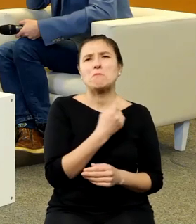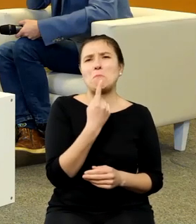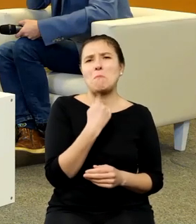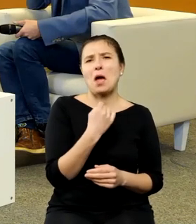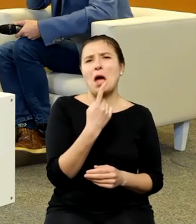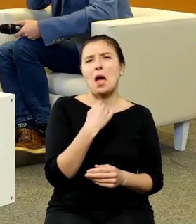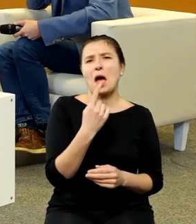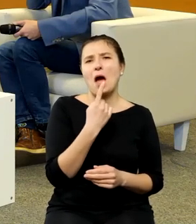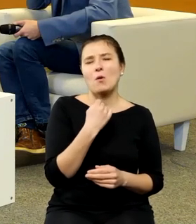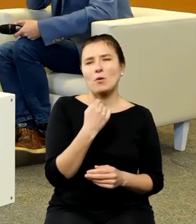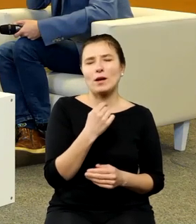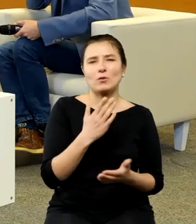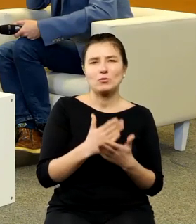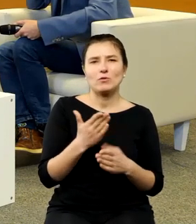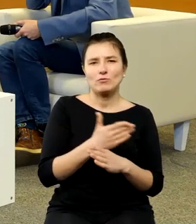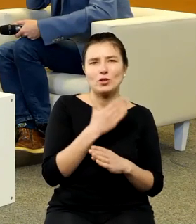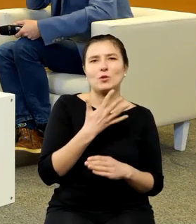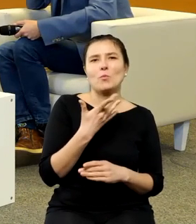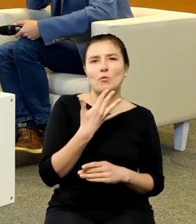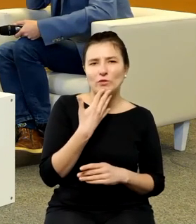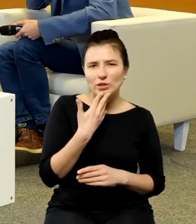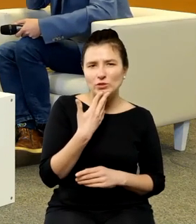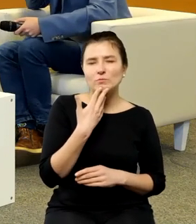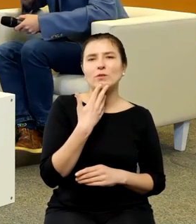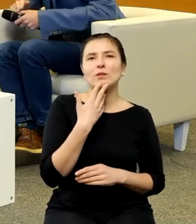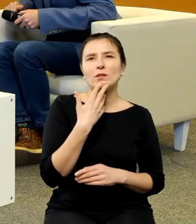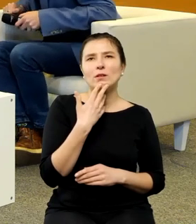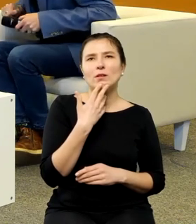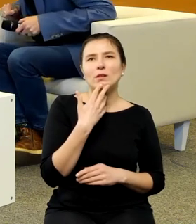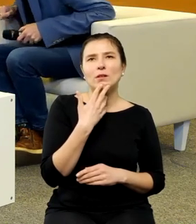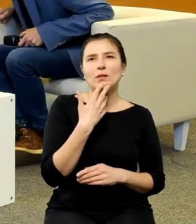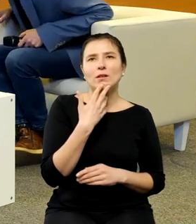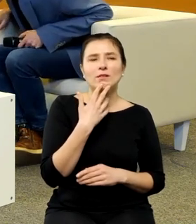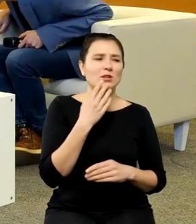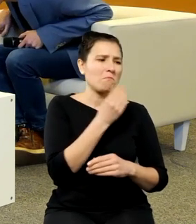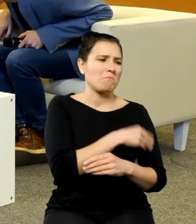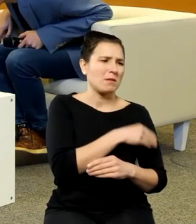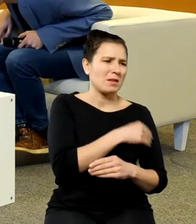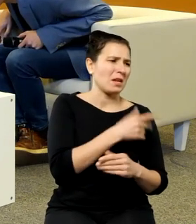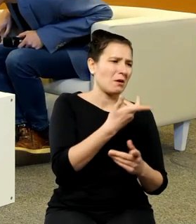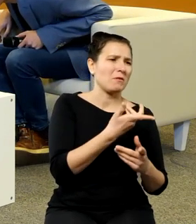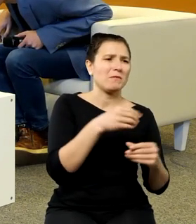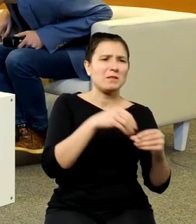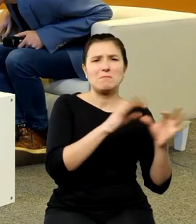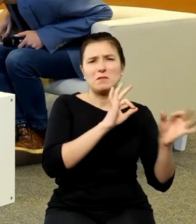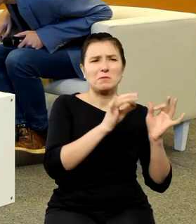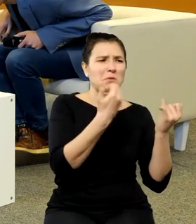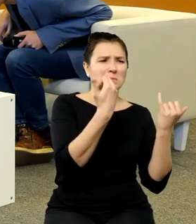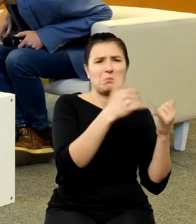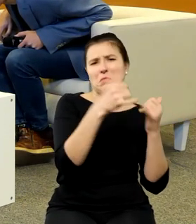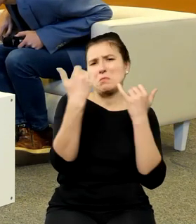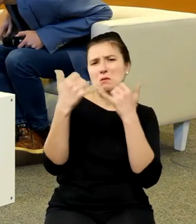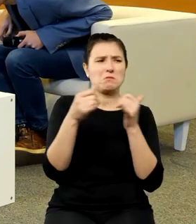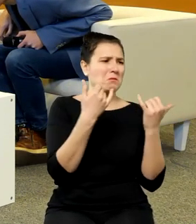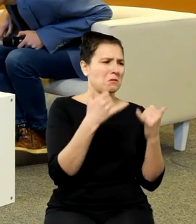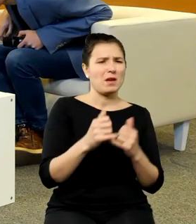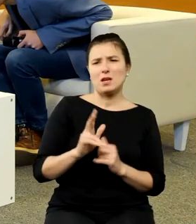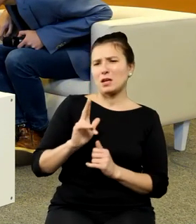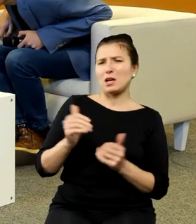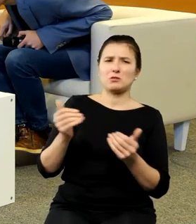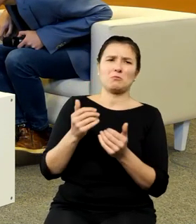jak już mówiliśmy to wielokrotnie przeczą ze sobą w różnych punktach to właściwie każdy może wymiksować opowieść